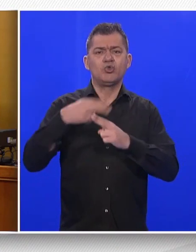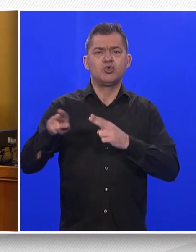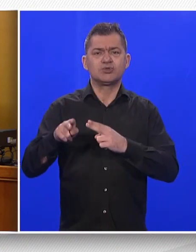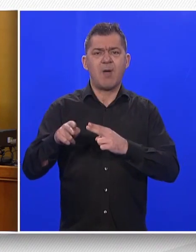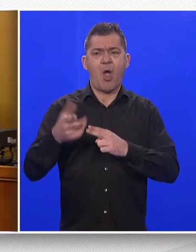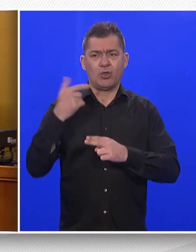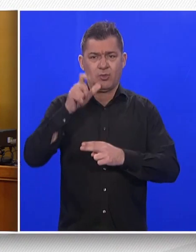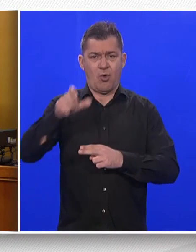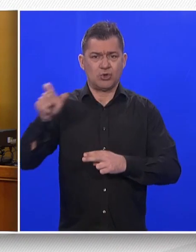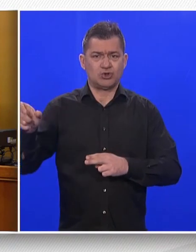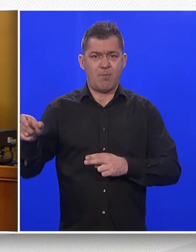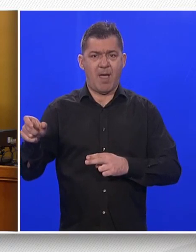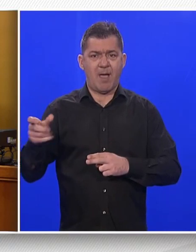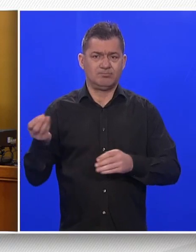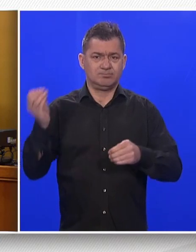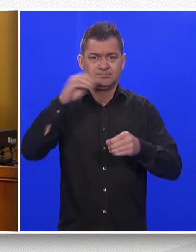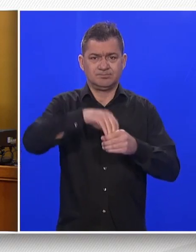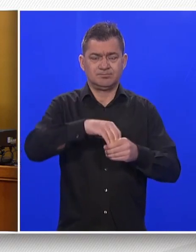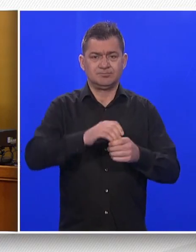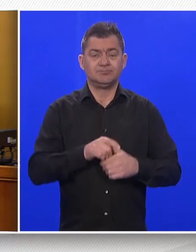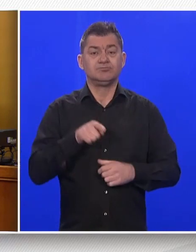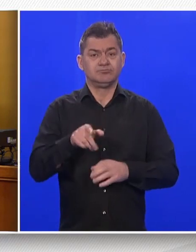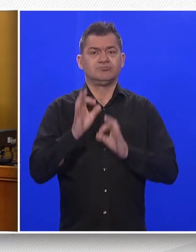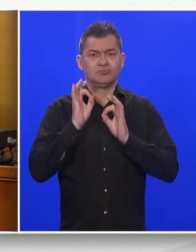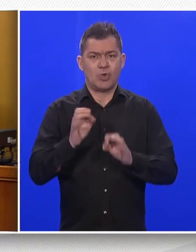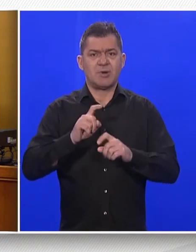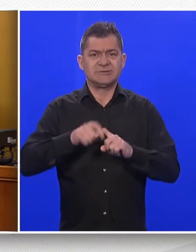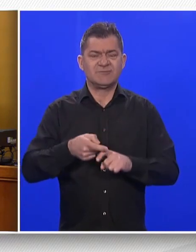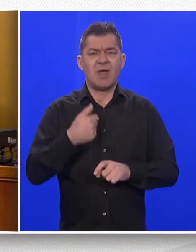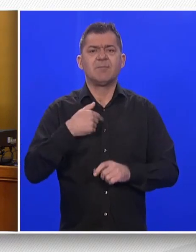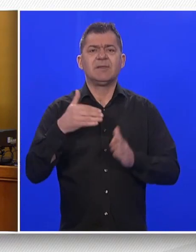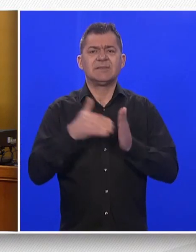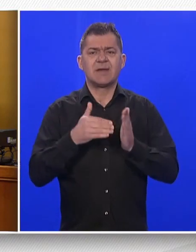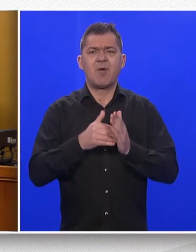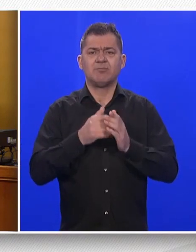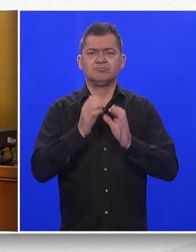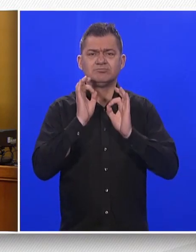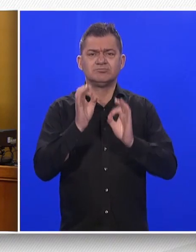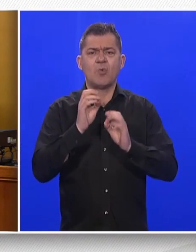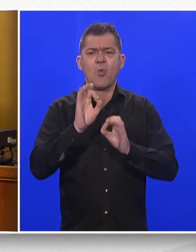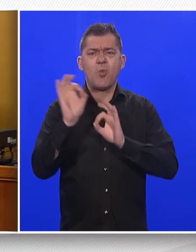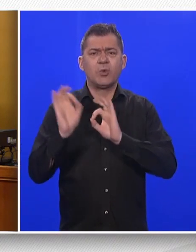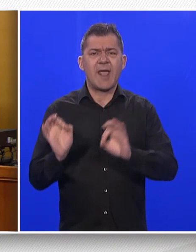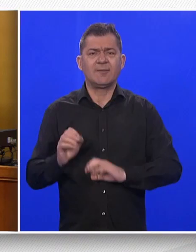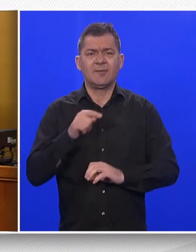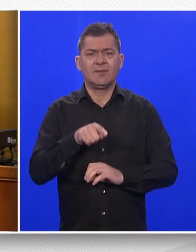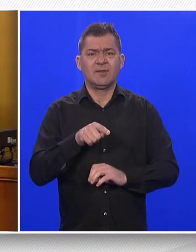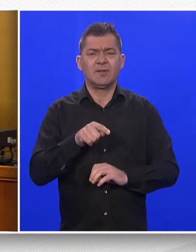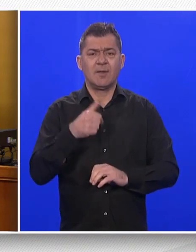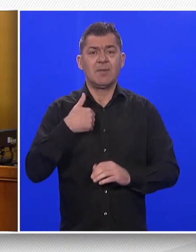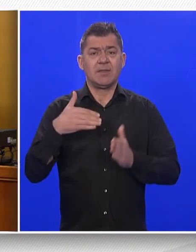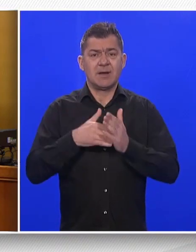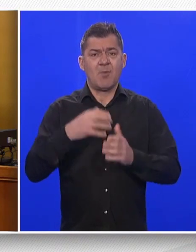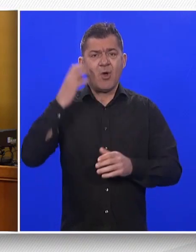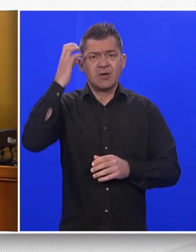To je isto dobra stvar, jer, kažem, trebamo puno toga sistematizirati i zapravo trebali bi razmišljati